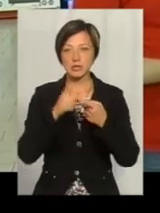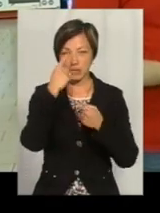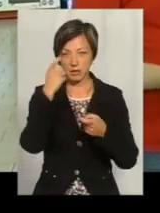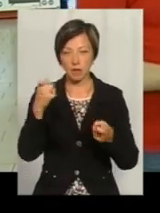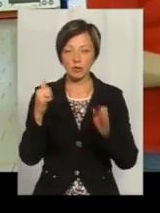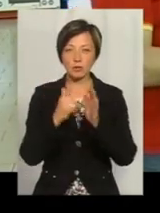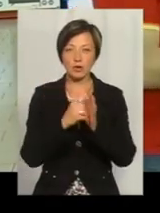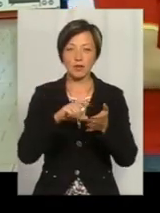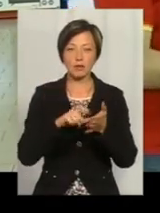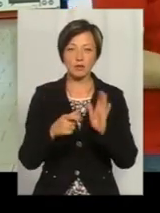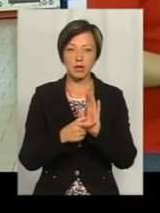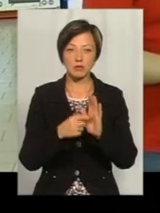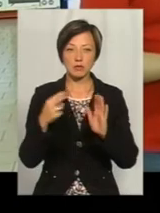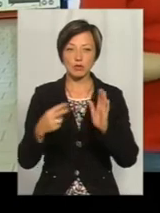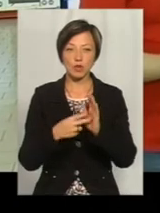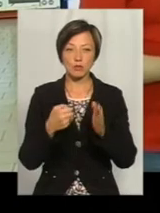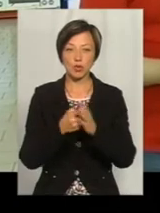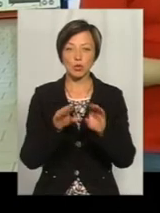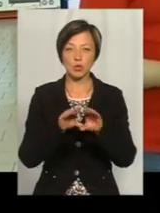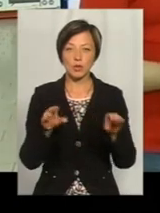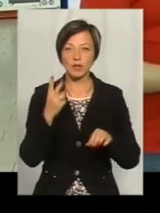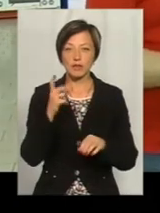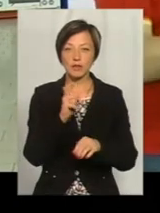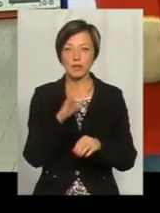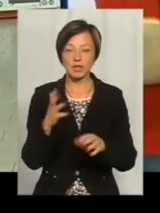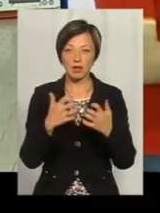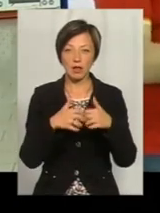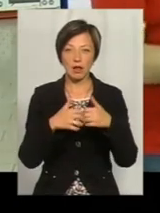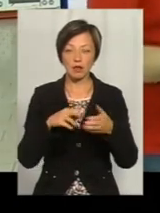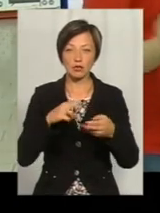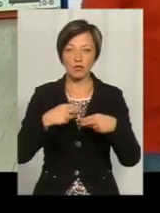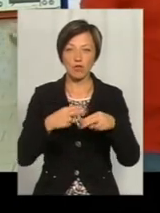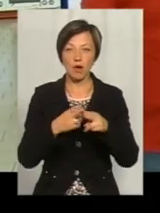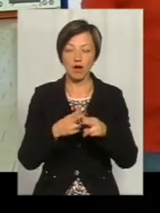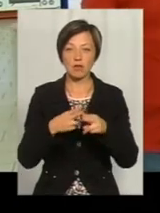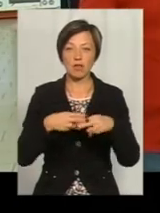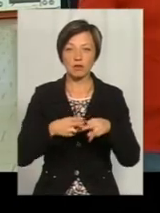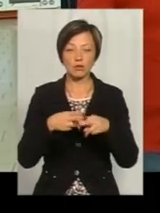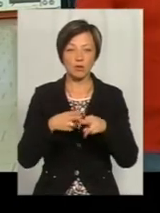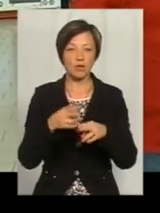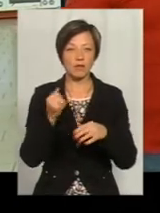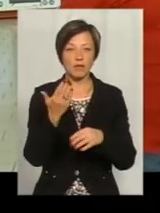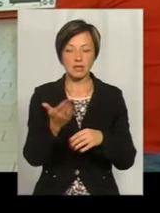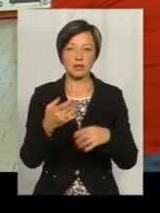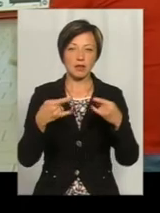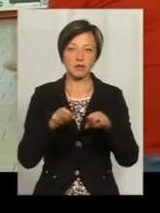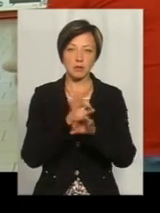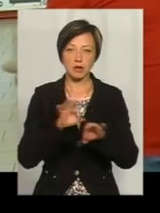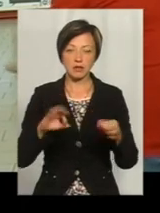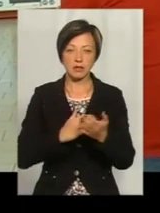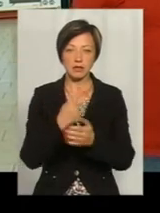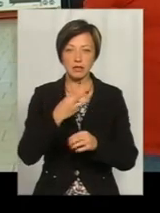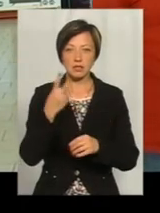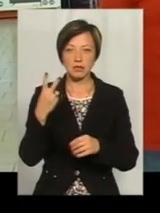в кімнаті, підключаємо до тюнера, дві хвилини налаштування в автоматичному режимі і вас телевізор показує прекрасній якості